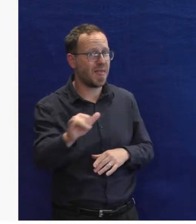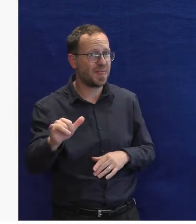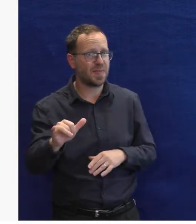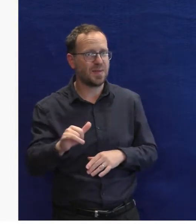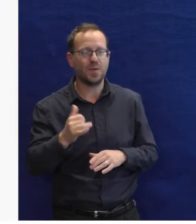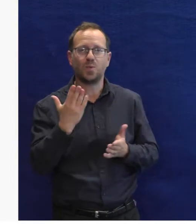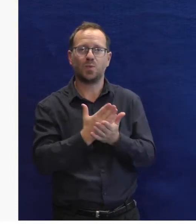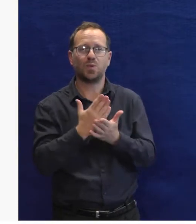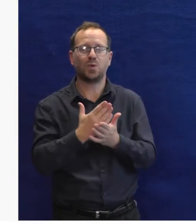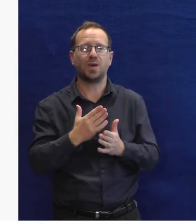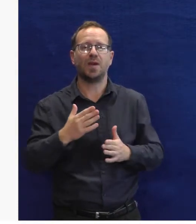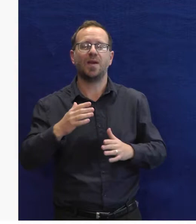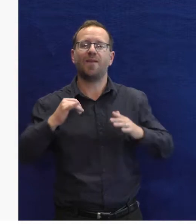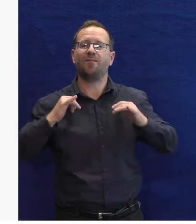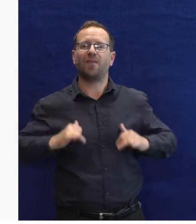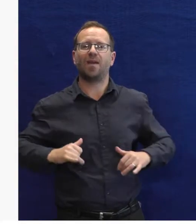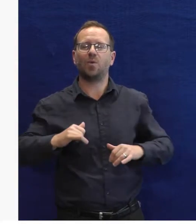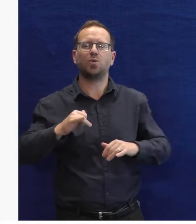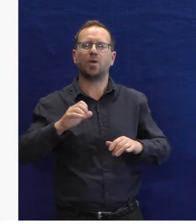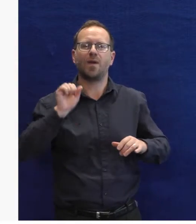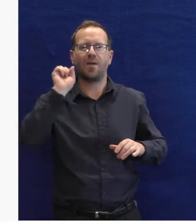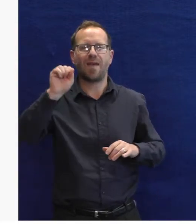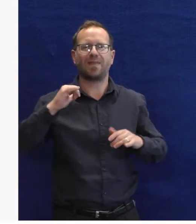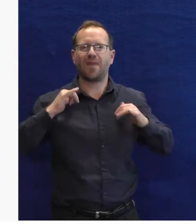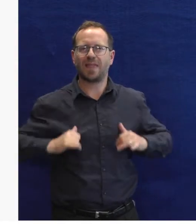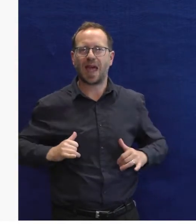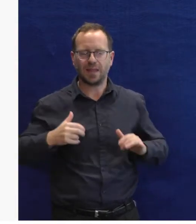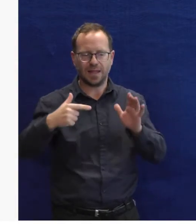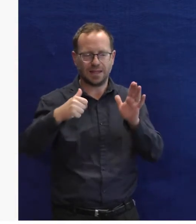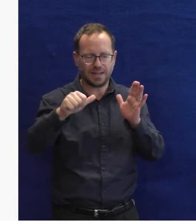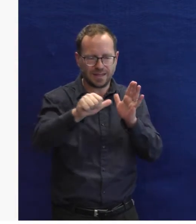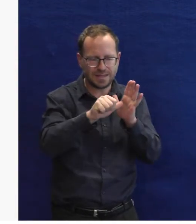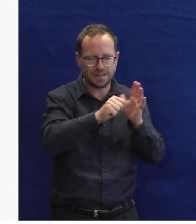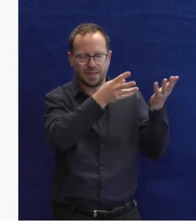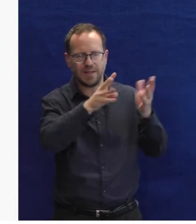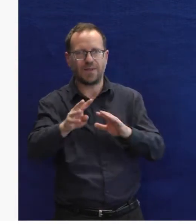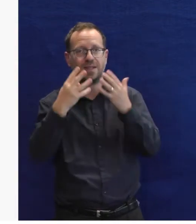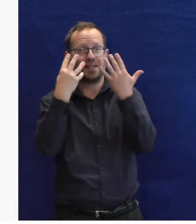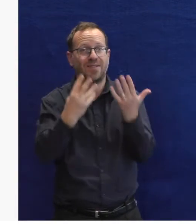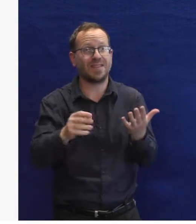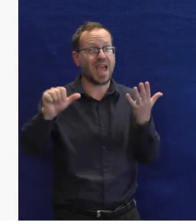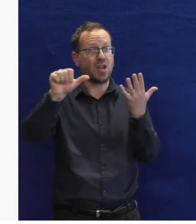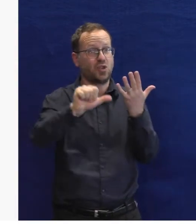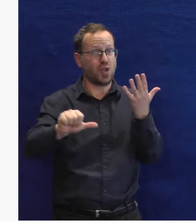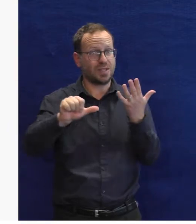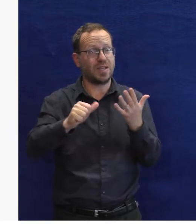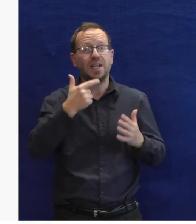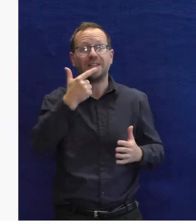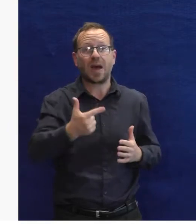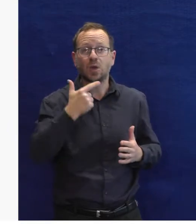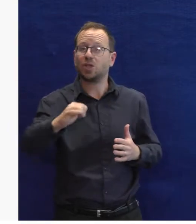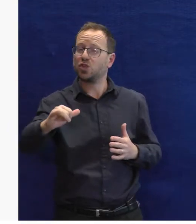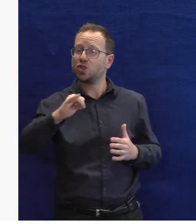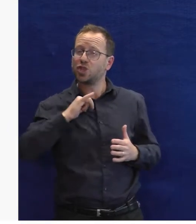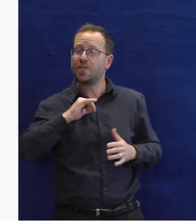posunula za ty roky. Je to technologický veterán, firma, která byla založena ještě přes rokem 2000, dokonce dva roky před tím, než